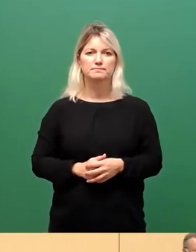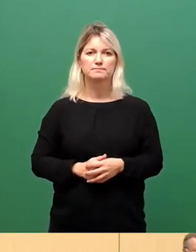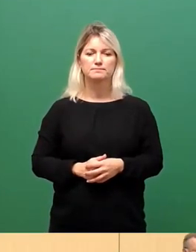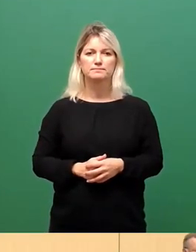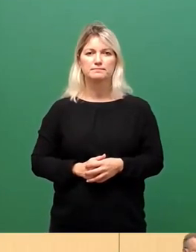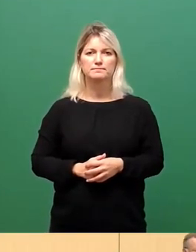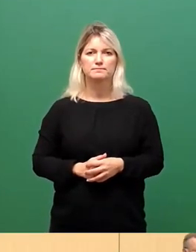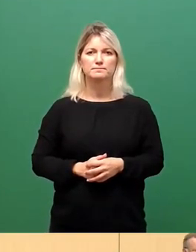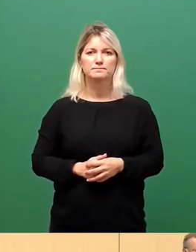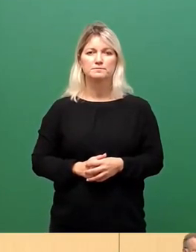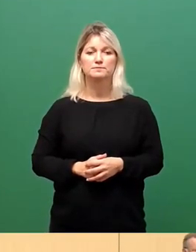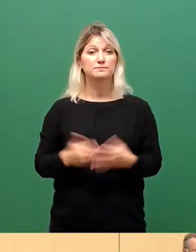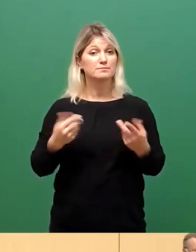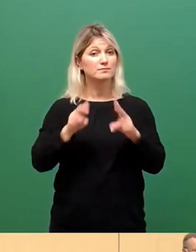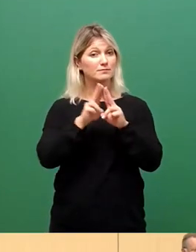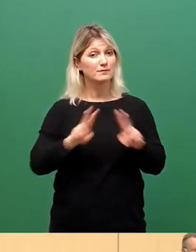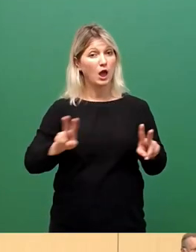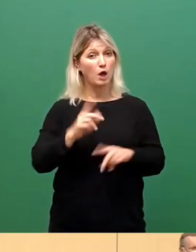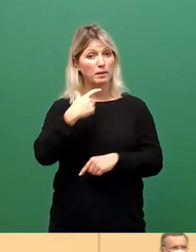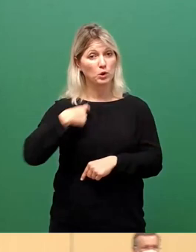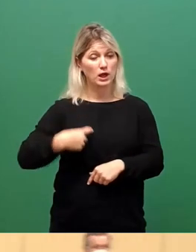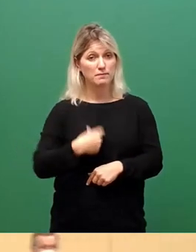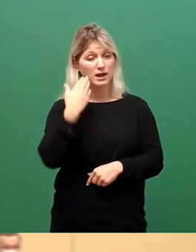Sehr geehrter Herr Obergemeister, sehr geehrte Kolleginnen und Kollegen.